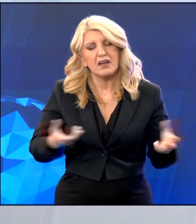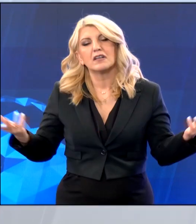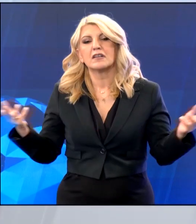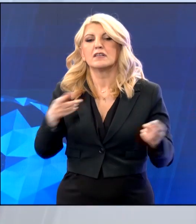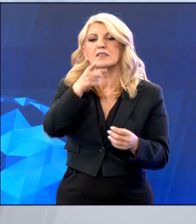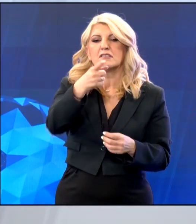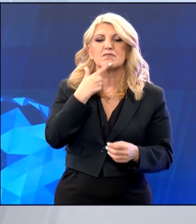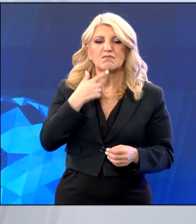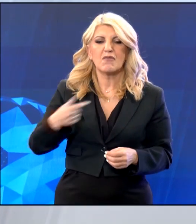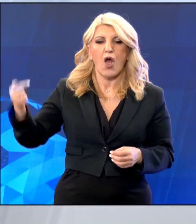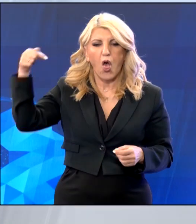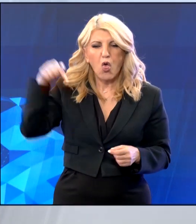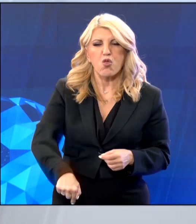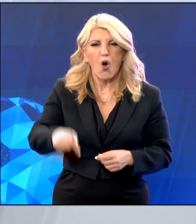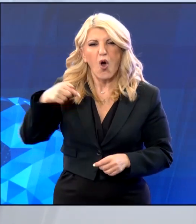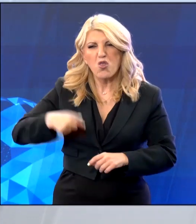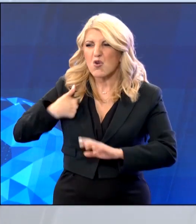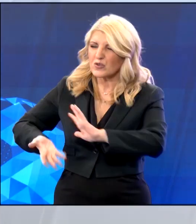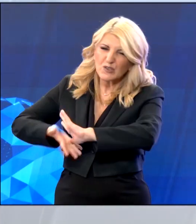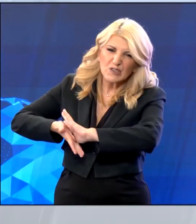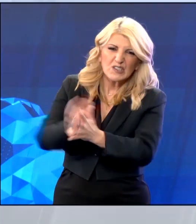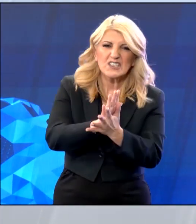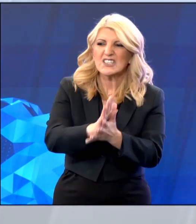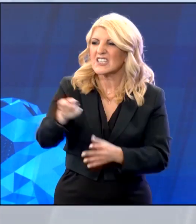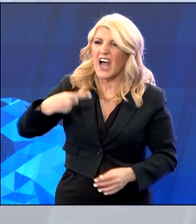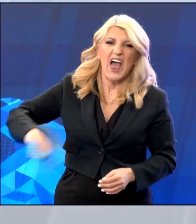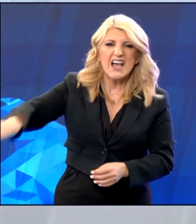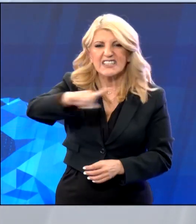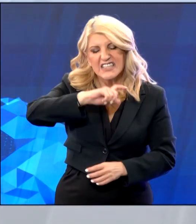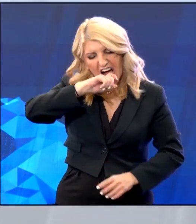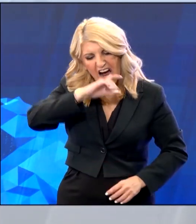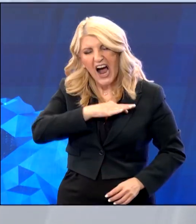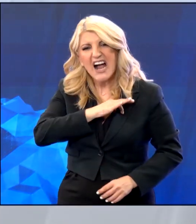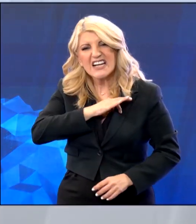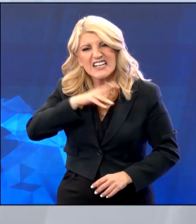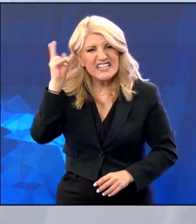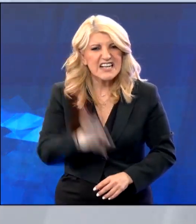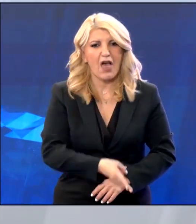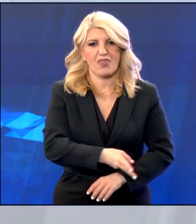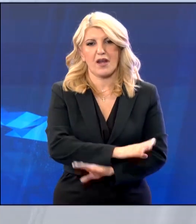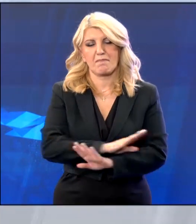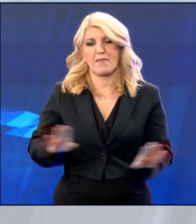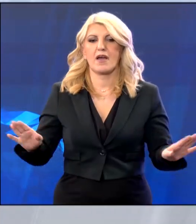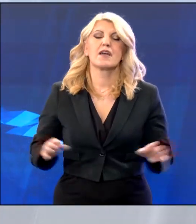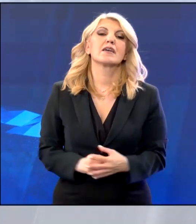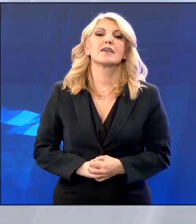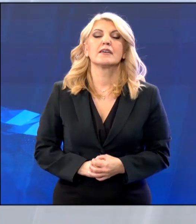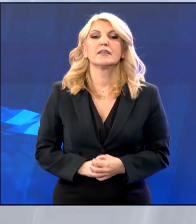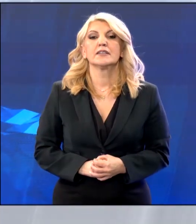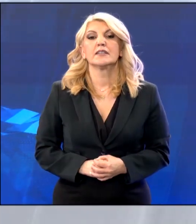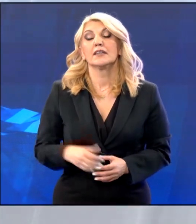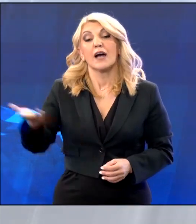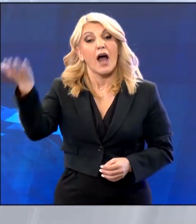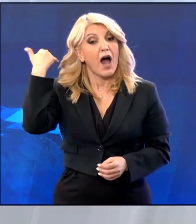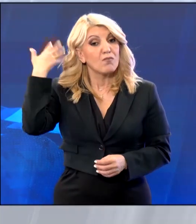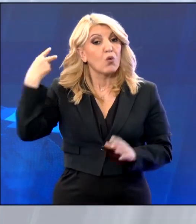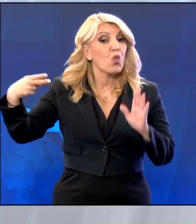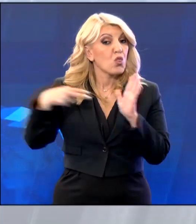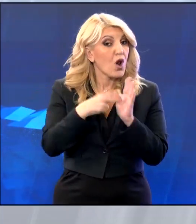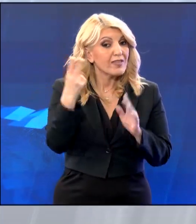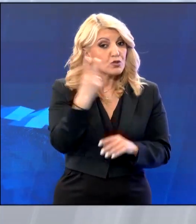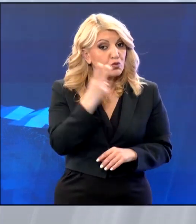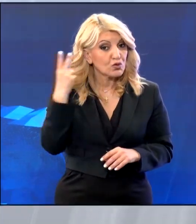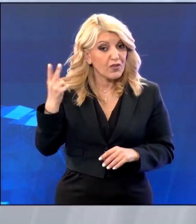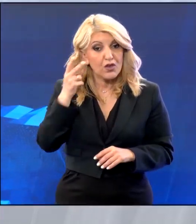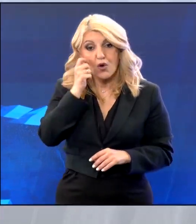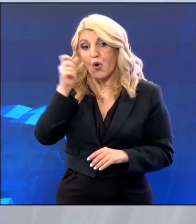μας συγκριψουν, εσείς είστε τα τάγματα εφάντου της κρίσης αυτής. Από το 2022 ο Νίκος Μιχαλολιάκος βρισκόταν σε